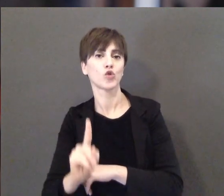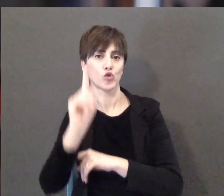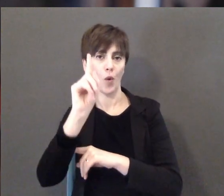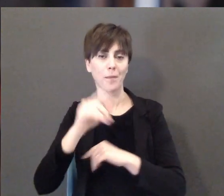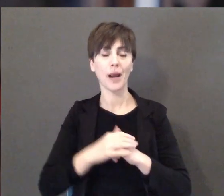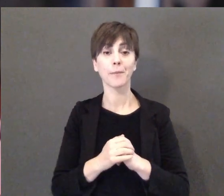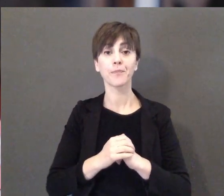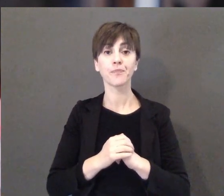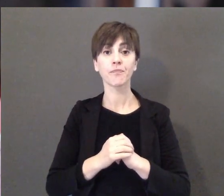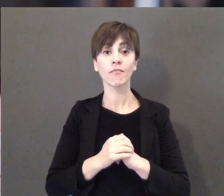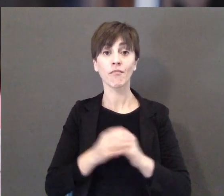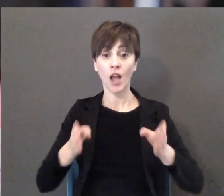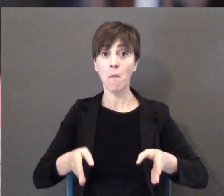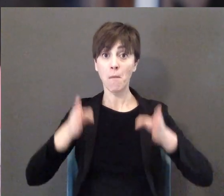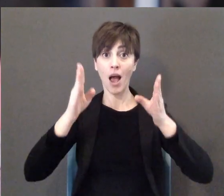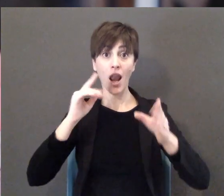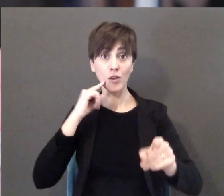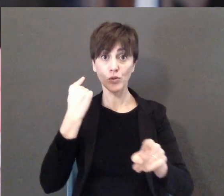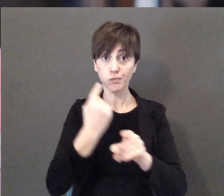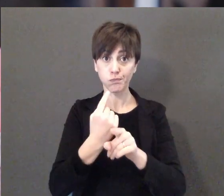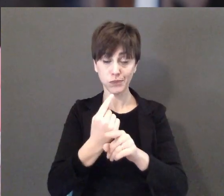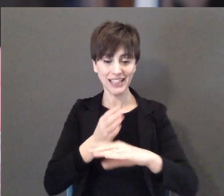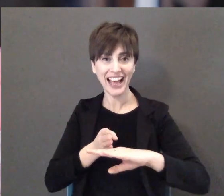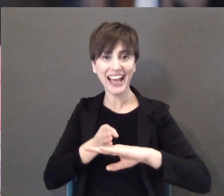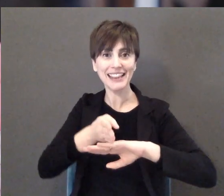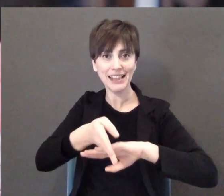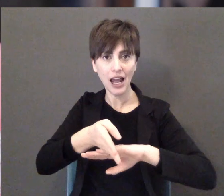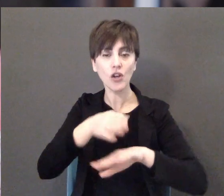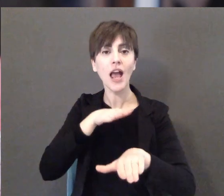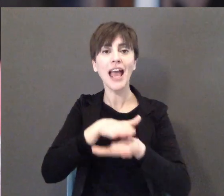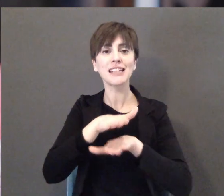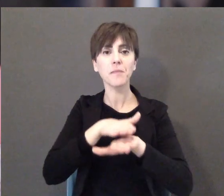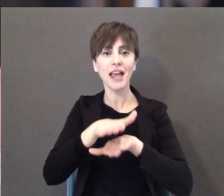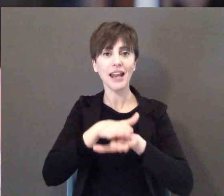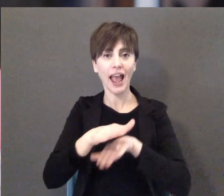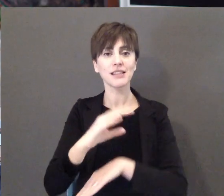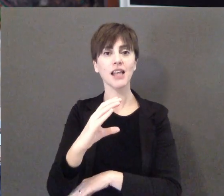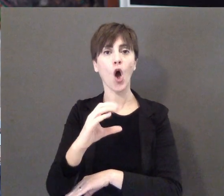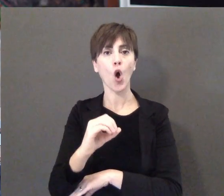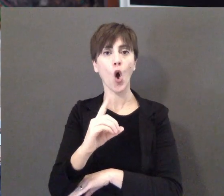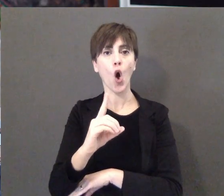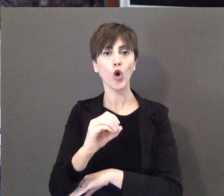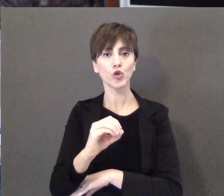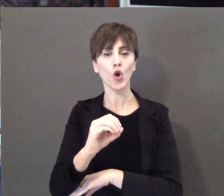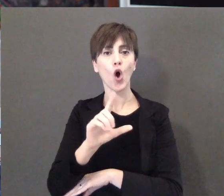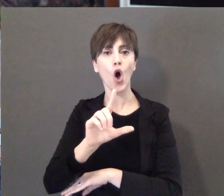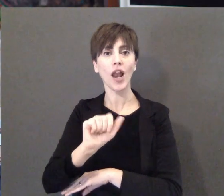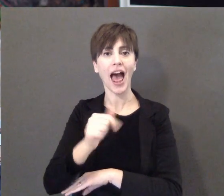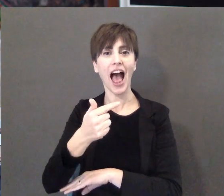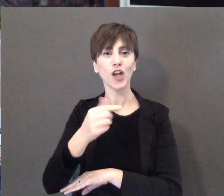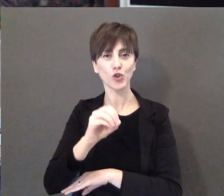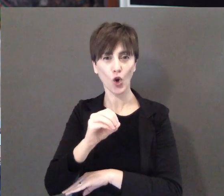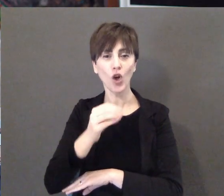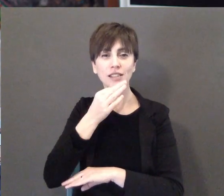all'entrata invece abbiamo fatto l'esperienza del del codolato si dovrebbe chiamare però è quello